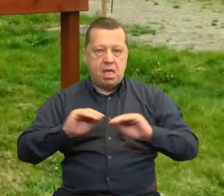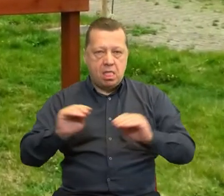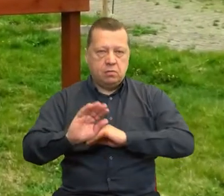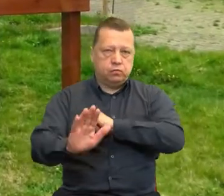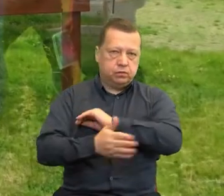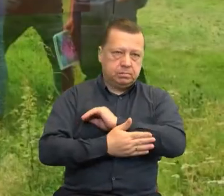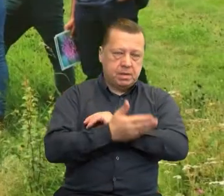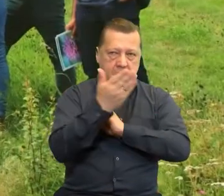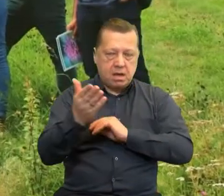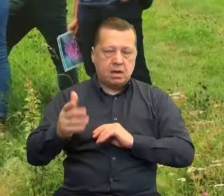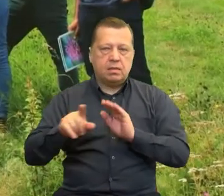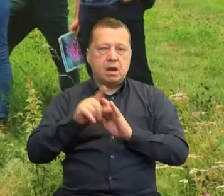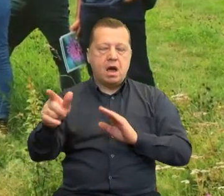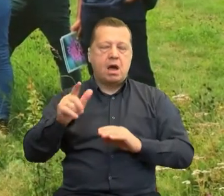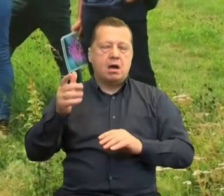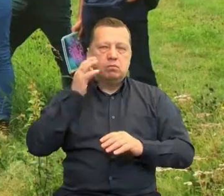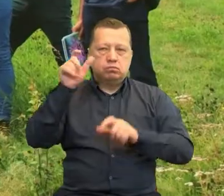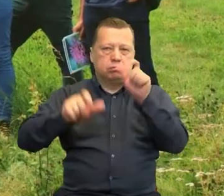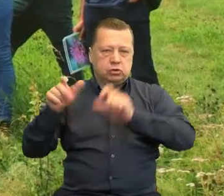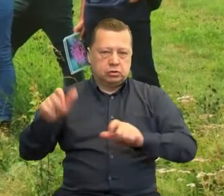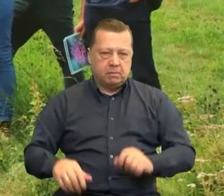pszczelarzy, edukatorów.